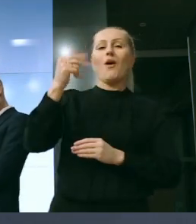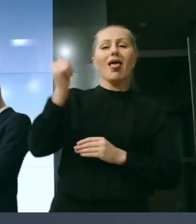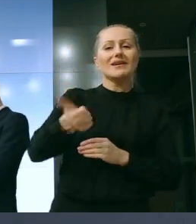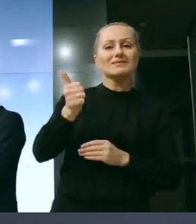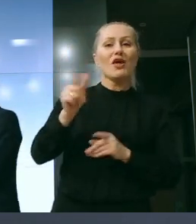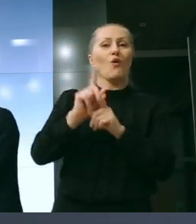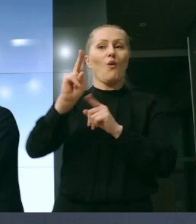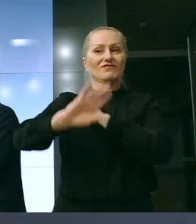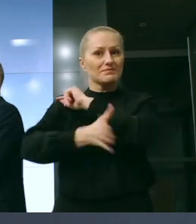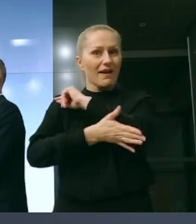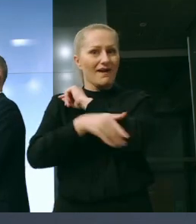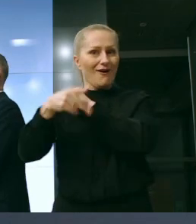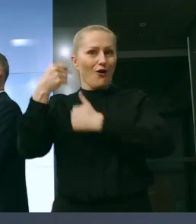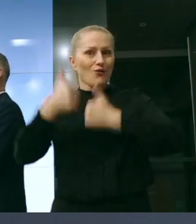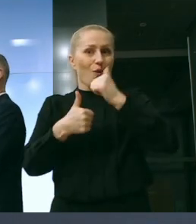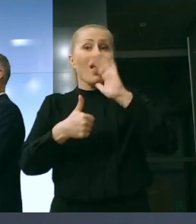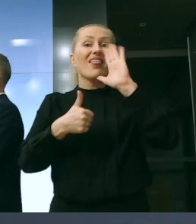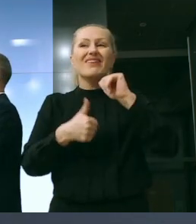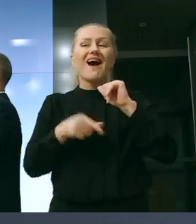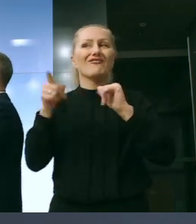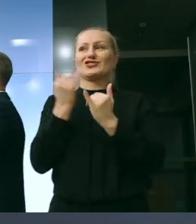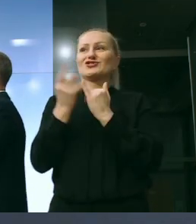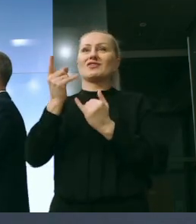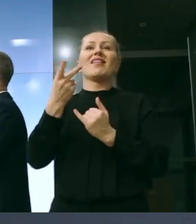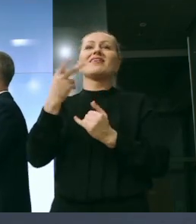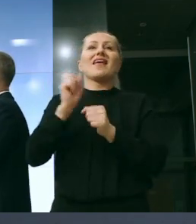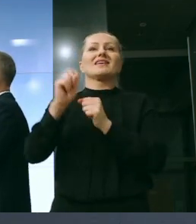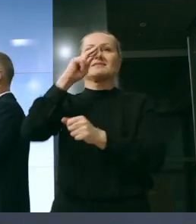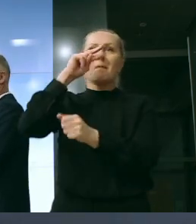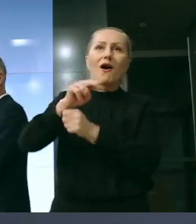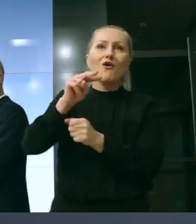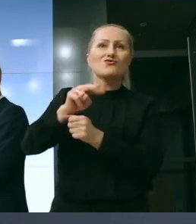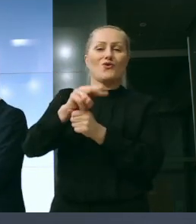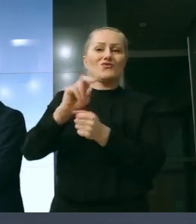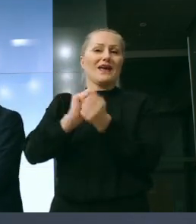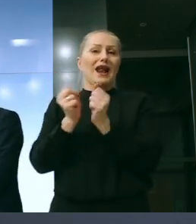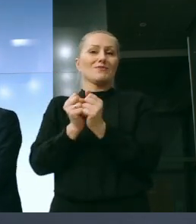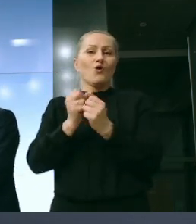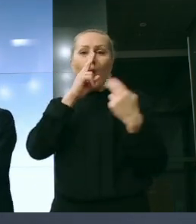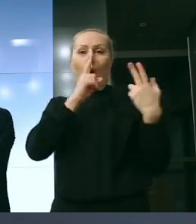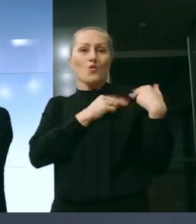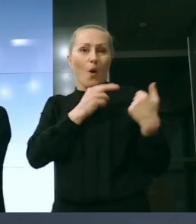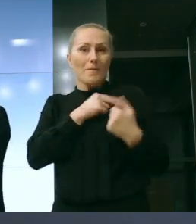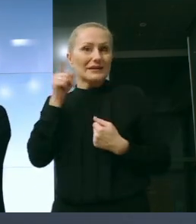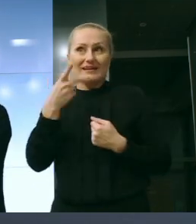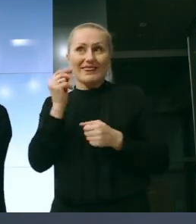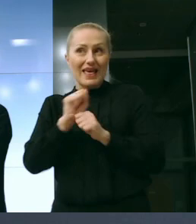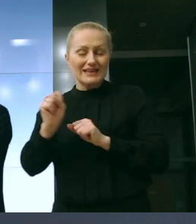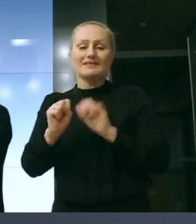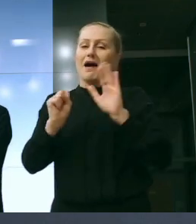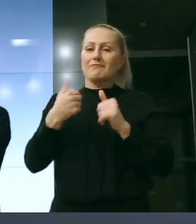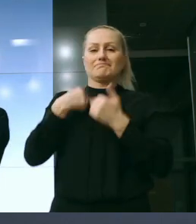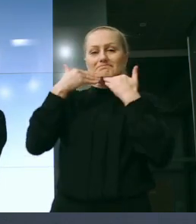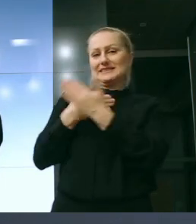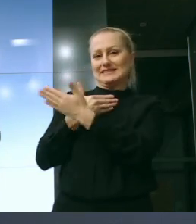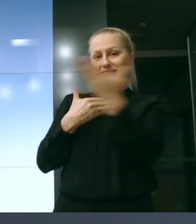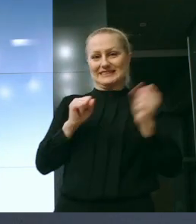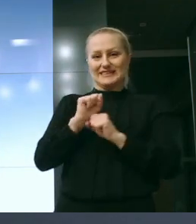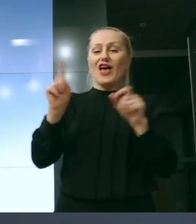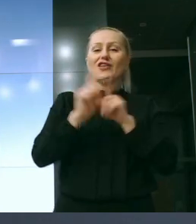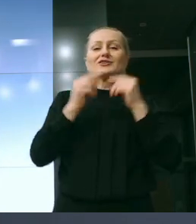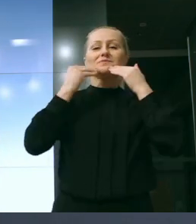którzy wspierają konkurs, nawet jeśli nie w roli patronów czy jurorów. I bardzo, bardzo również dziękuję